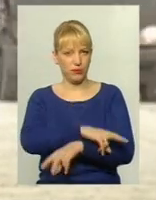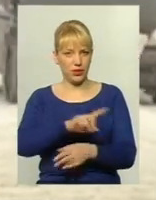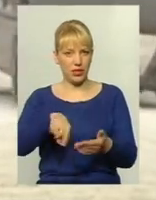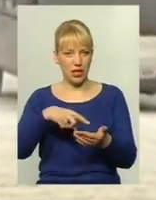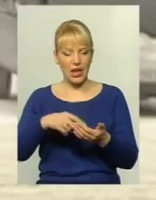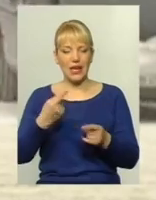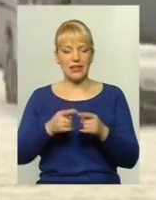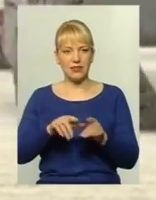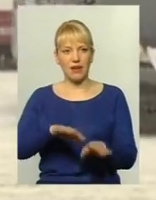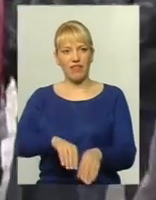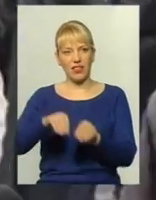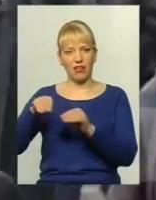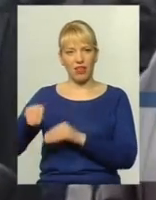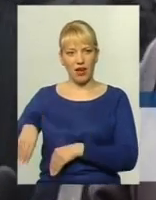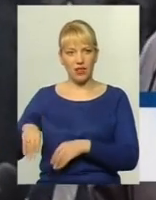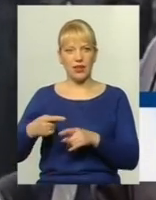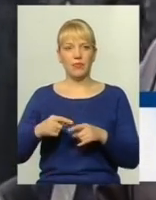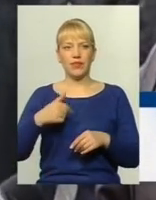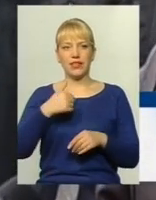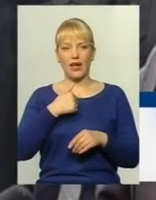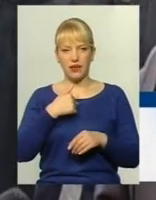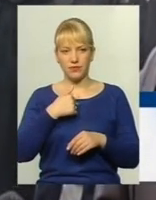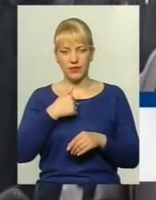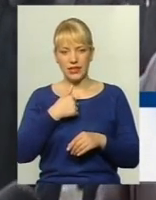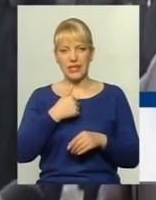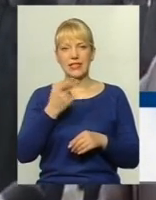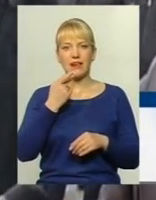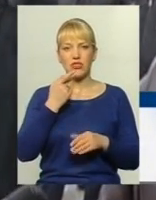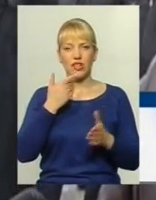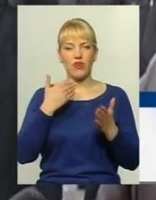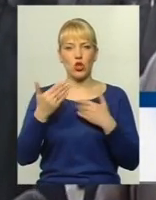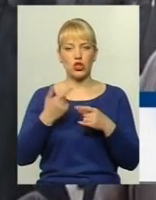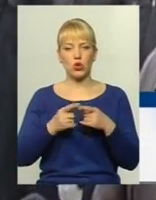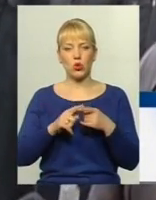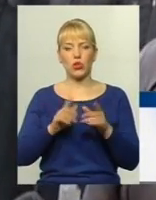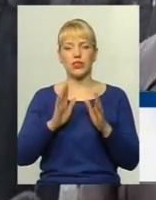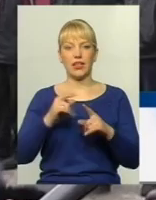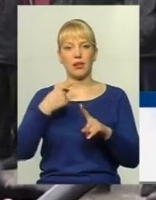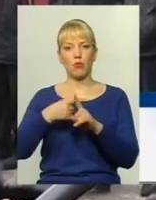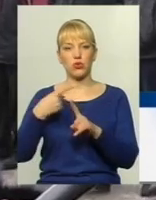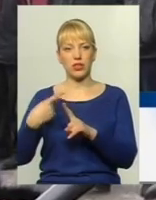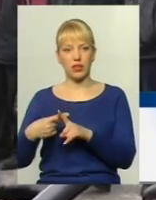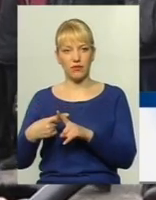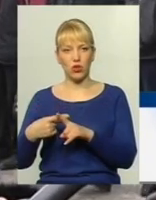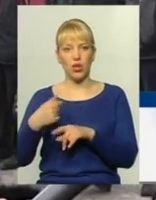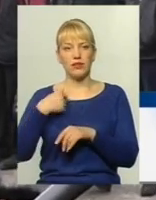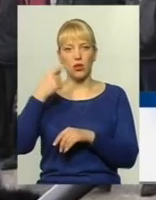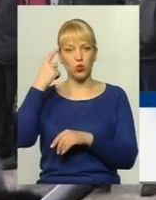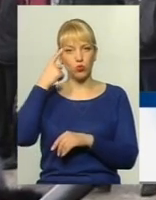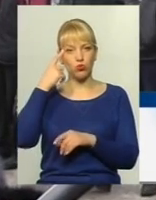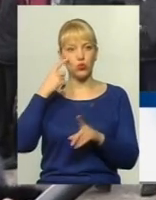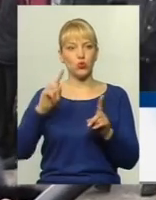відклали у довгий ящик. Я завжди відносився до того тільки позитивно. Я думаю, що